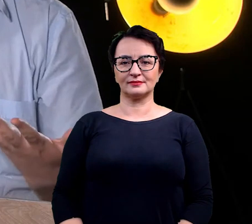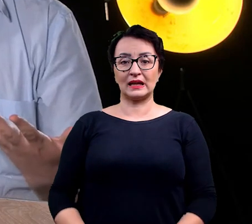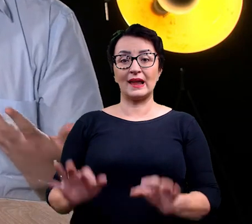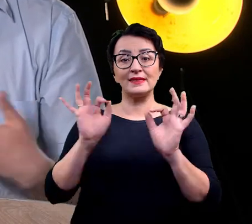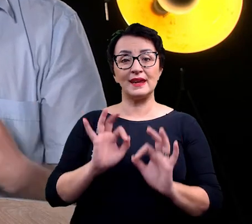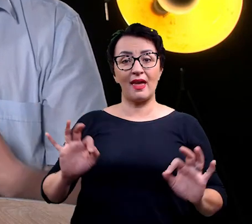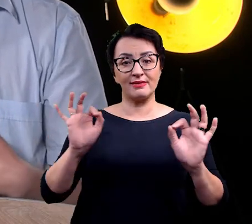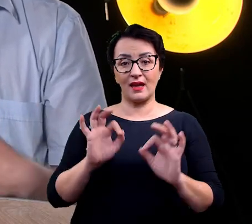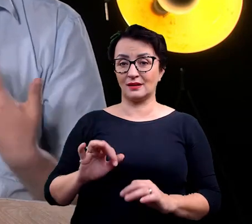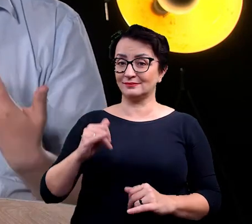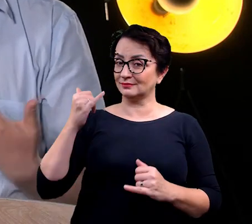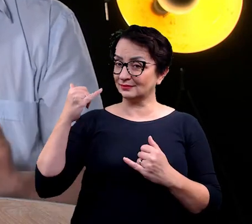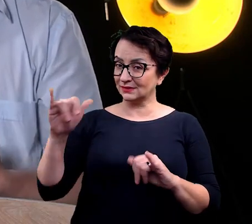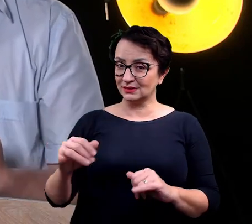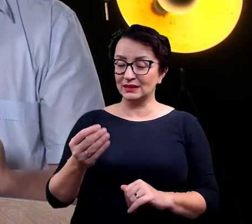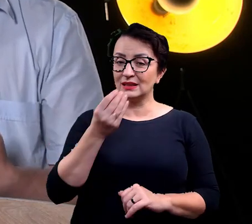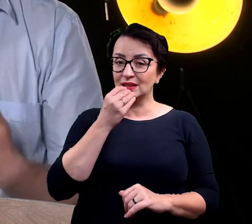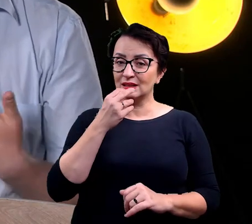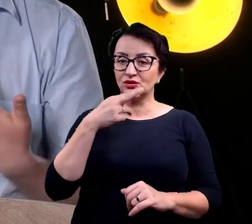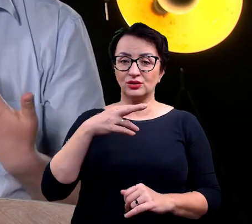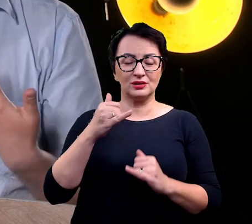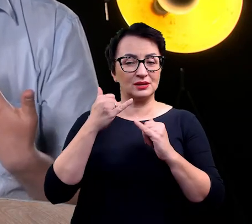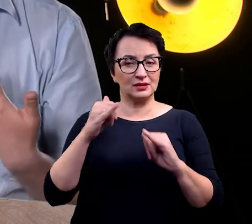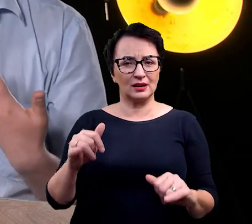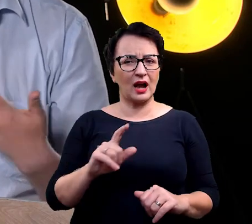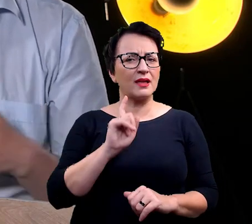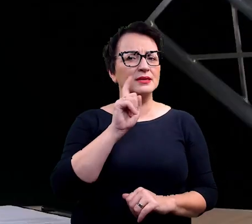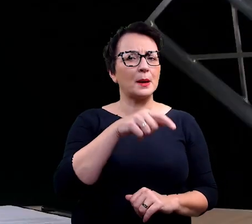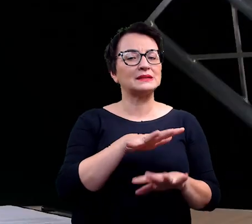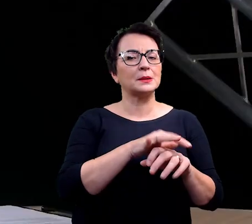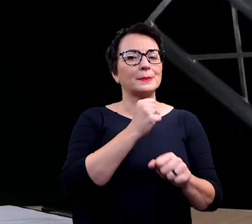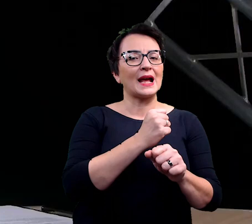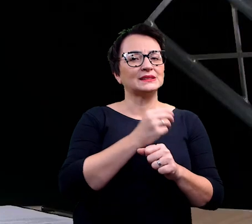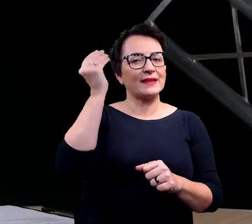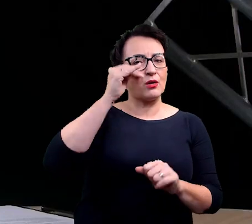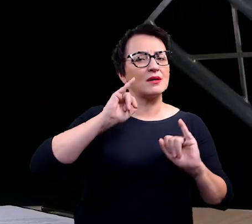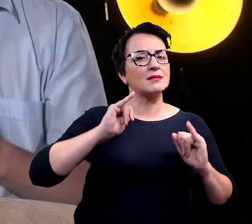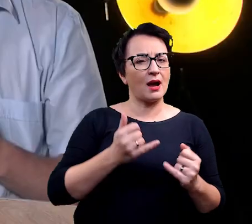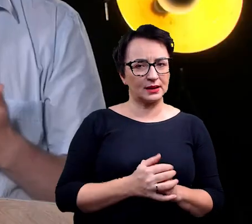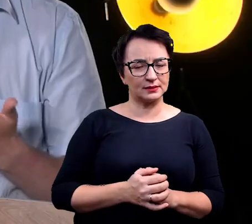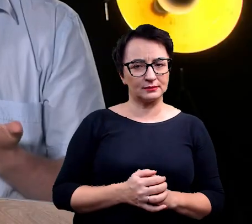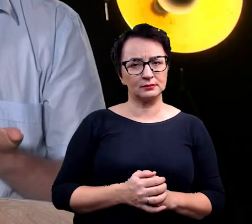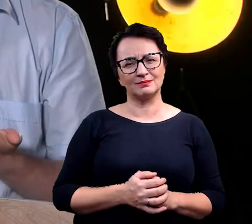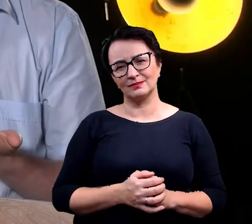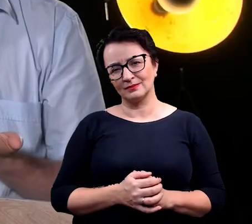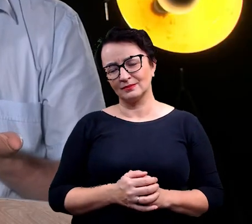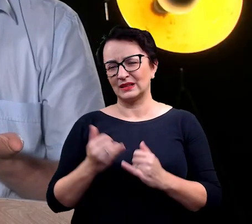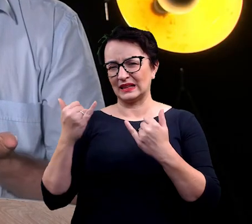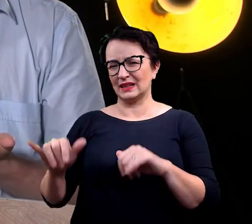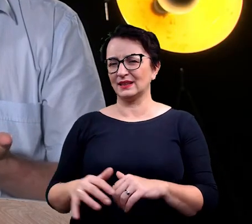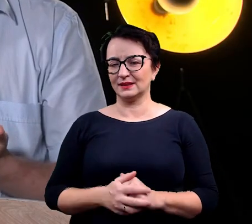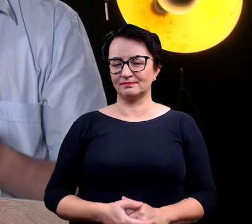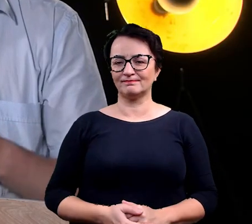jest inna. Inne rzeczy się je. A czy system pracy naukowca jest taki sam, czy jest troszkę inny? Myślę, że jest inny.